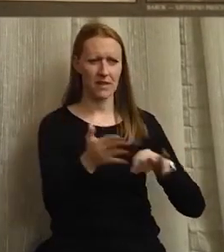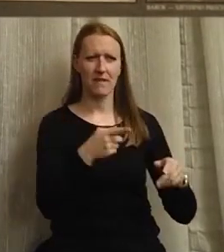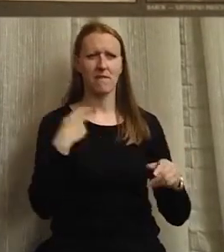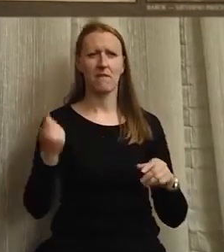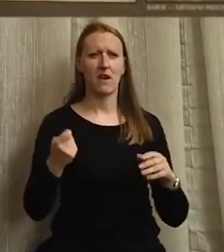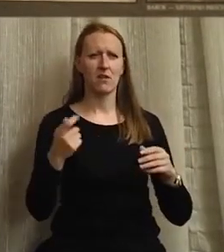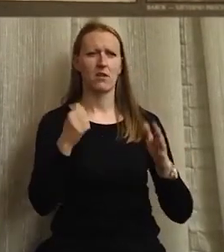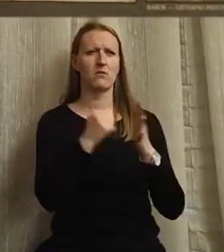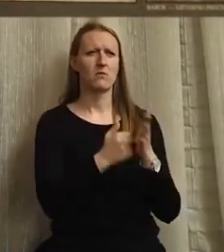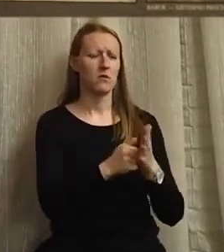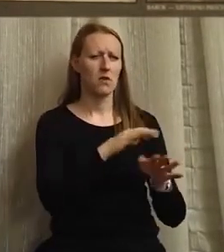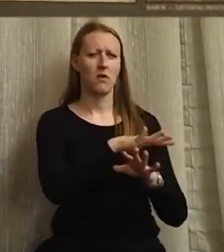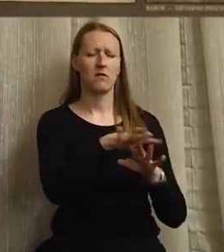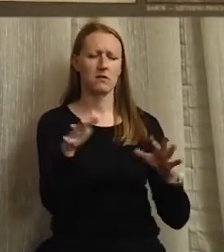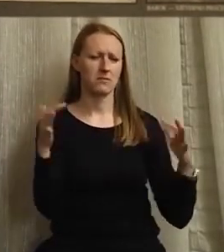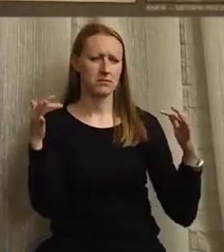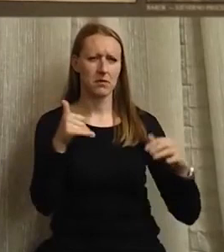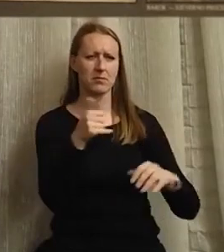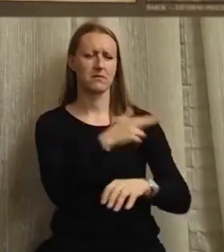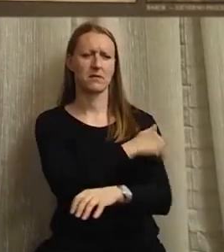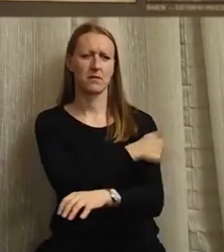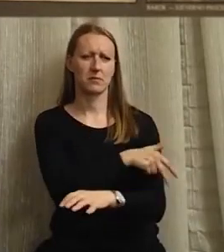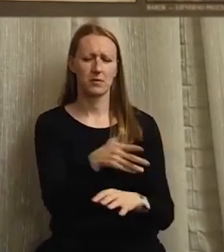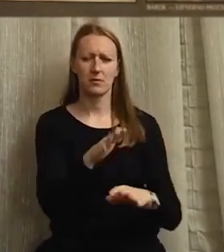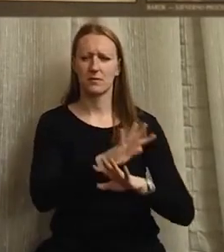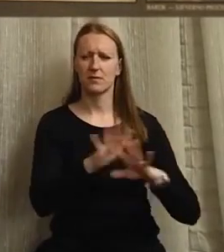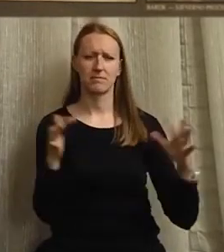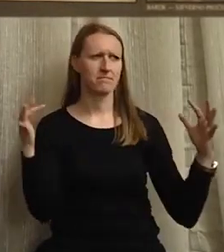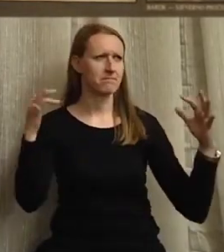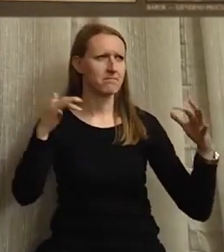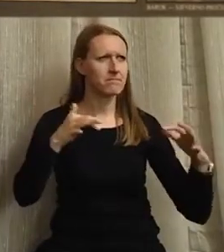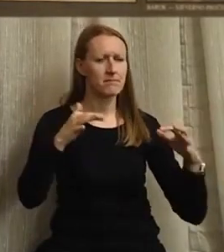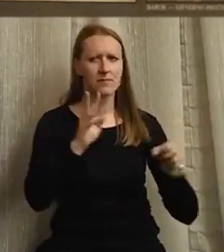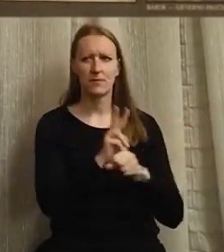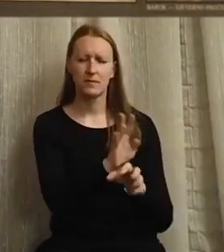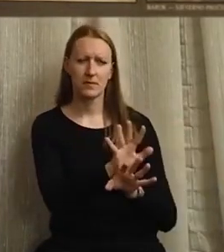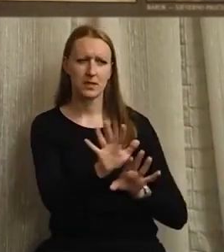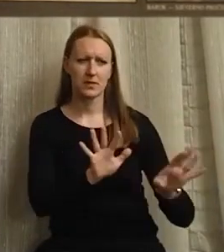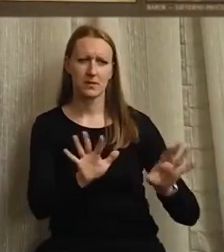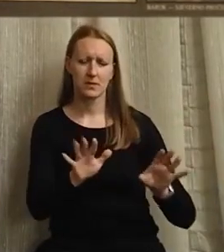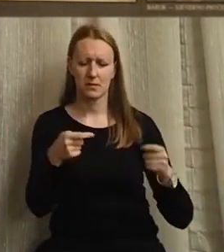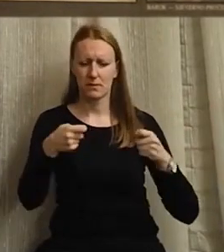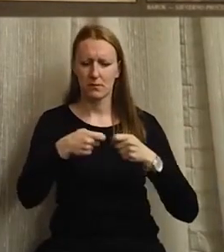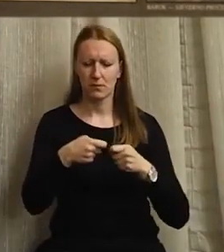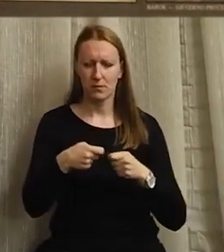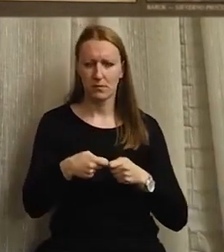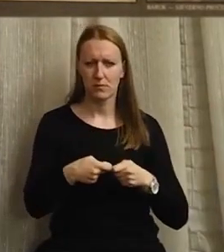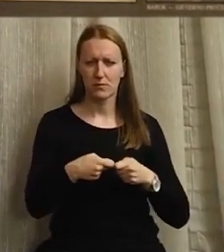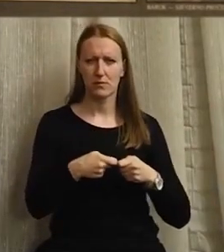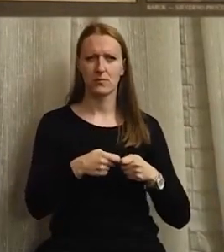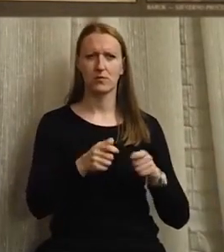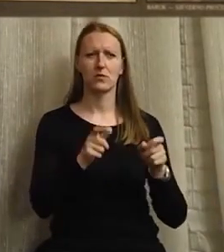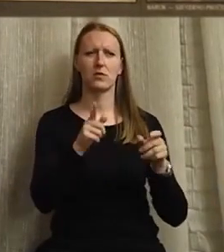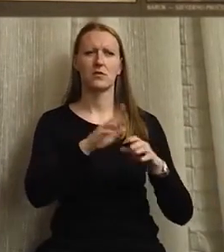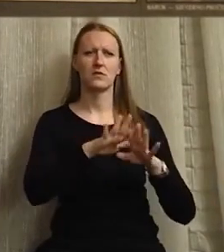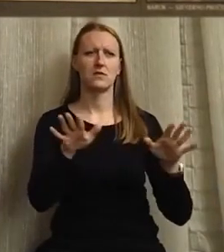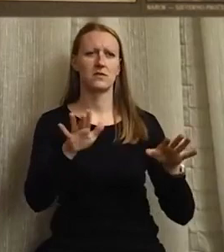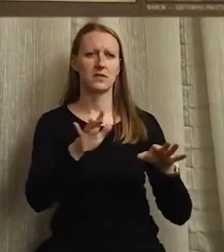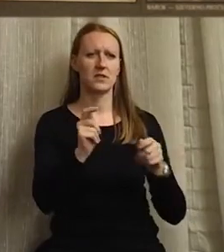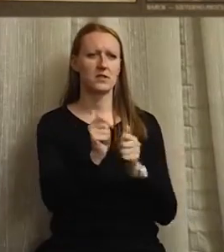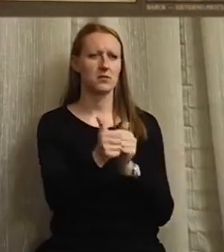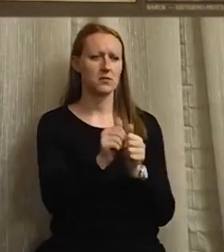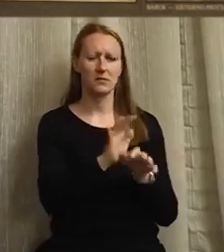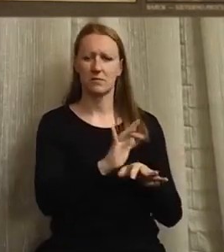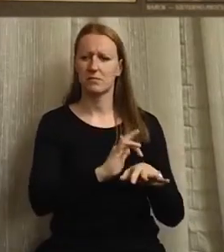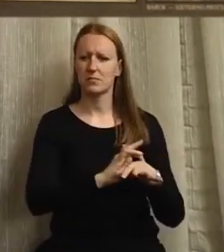patrogasci, novinari, prva pomoć, svi živi su se u to uključili, dvorane su se ispraznile,